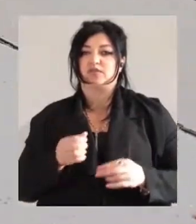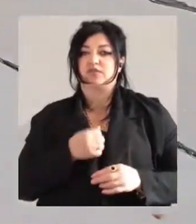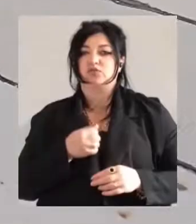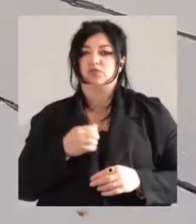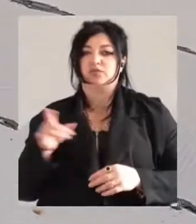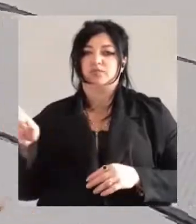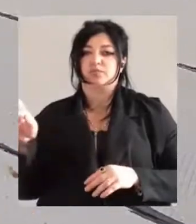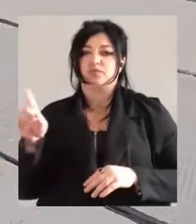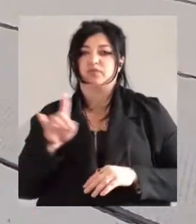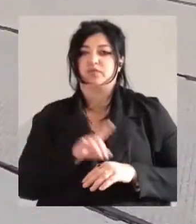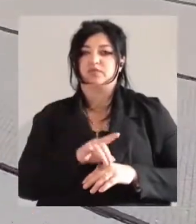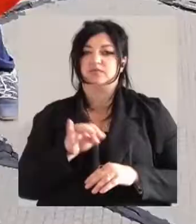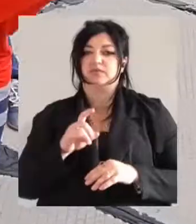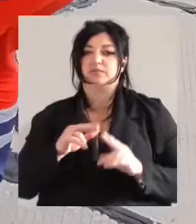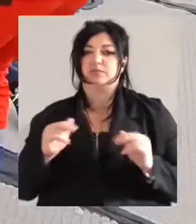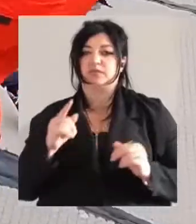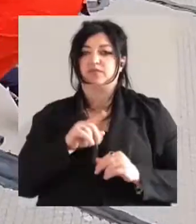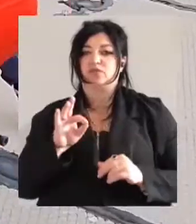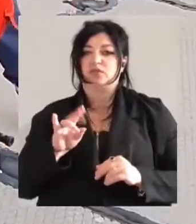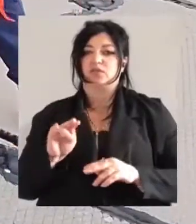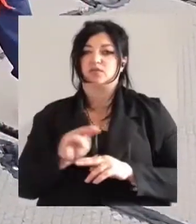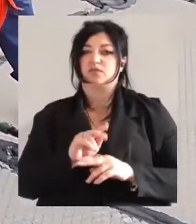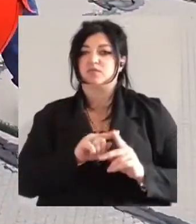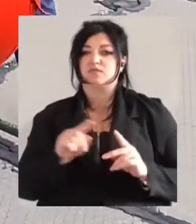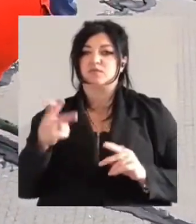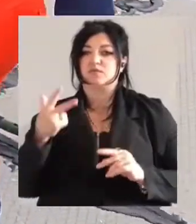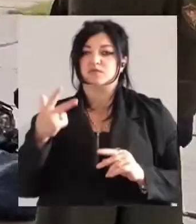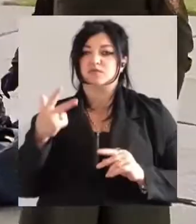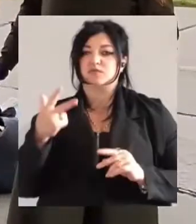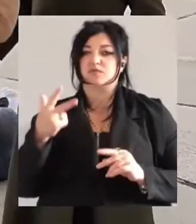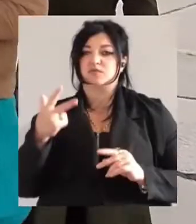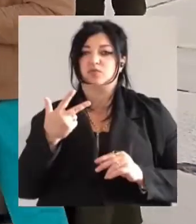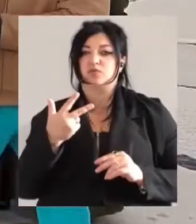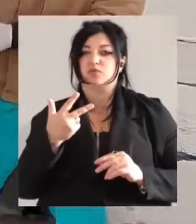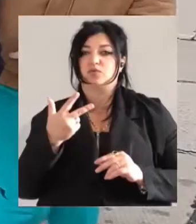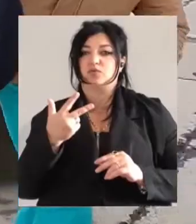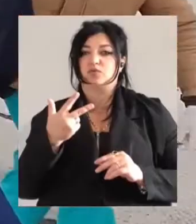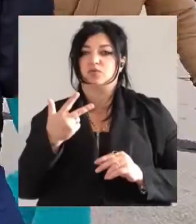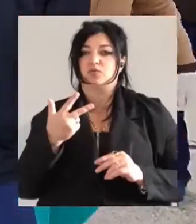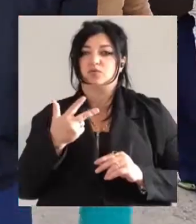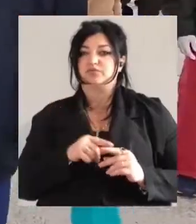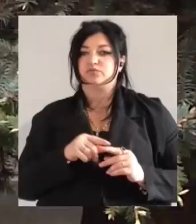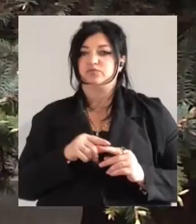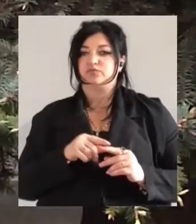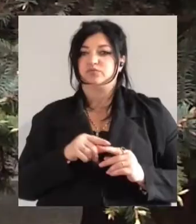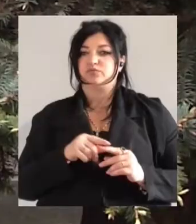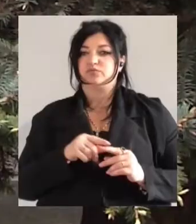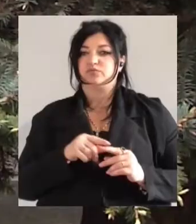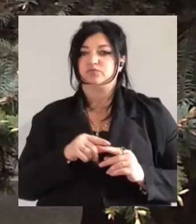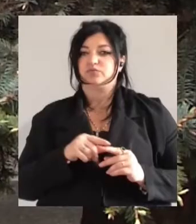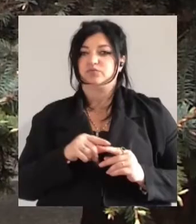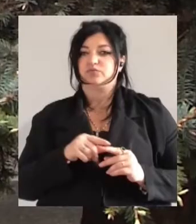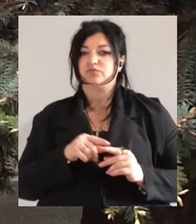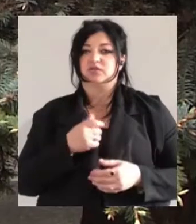вони лікувалися протягом 3-5 днів у місцевому військовому шпиталі. Про це розповів волонтер одеського військового